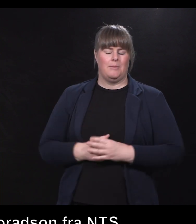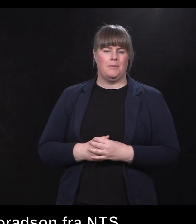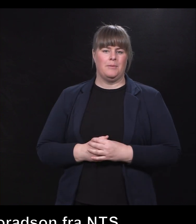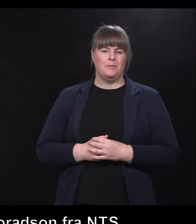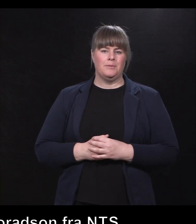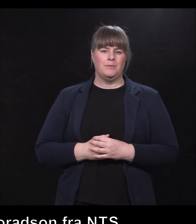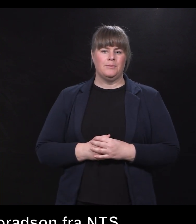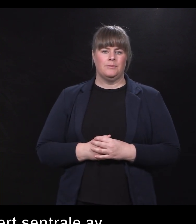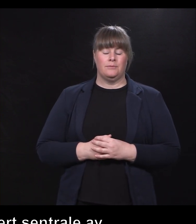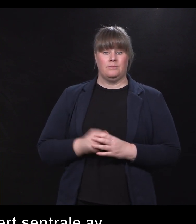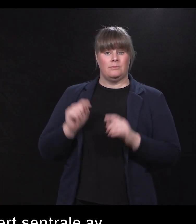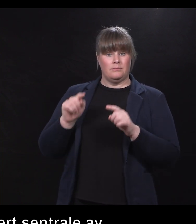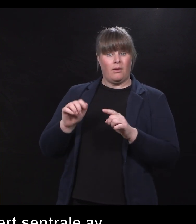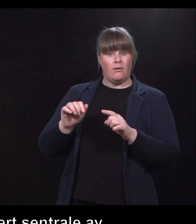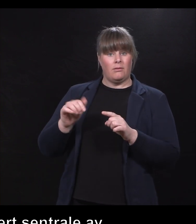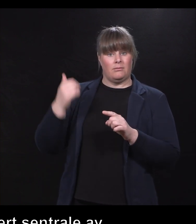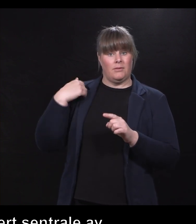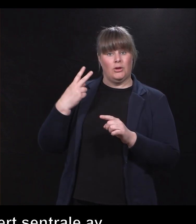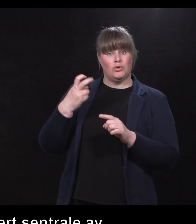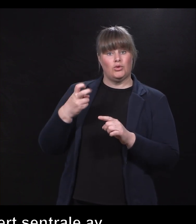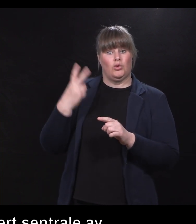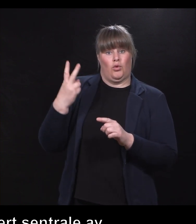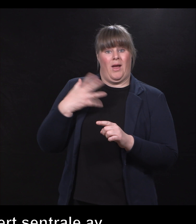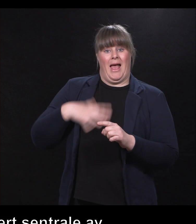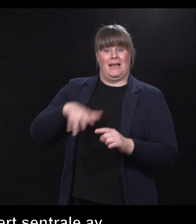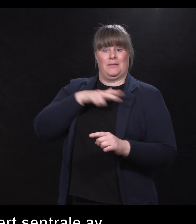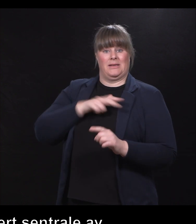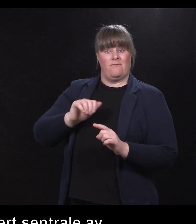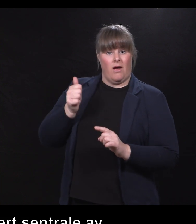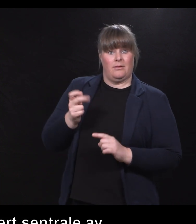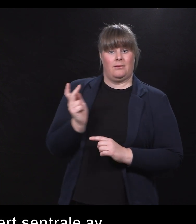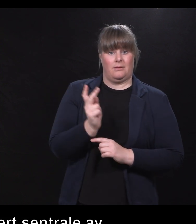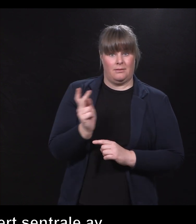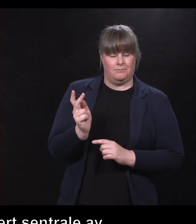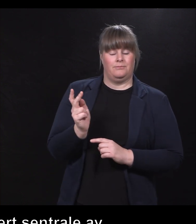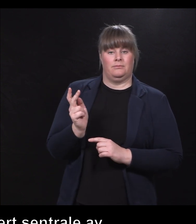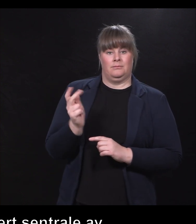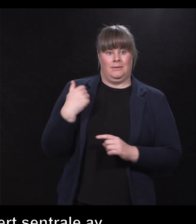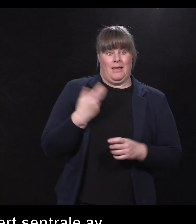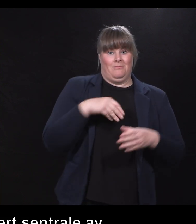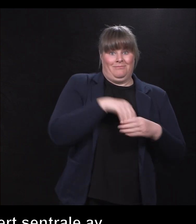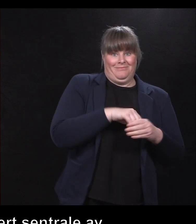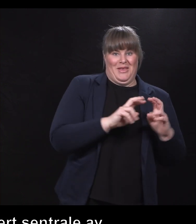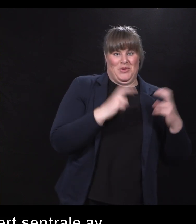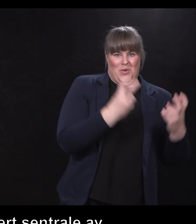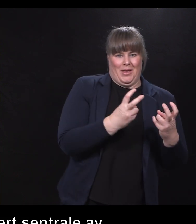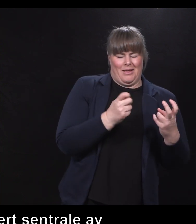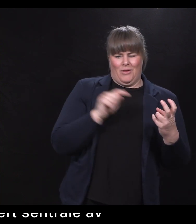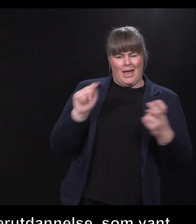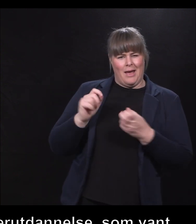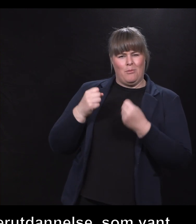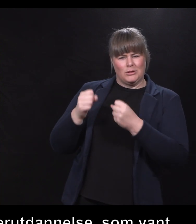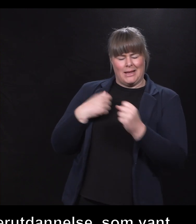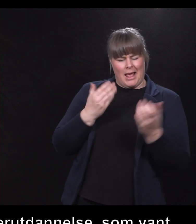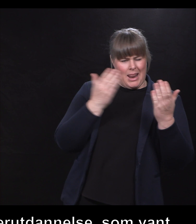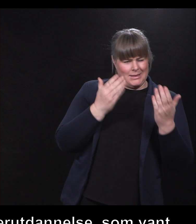som vant helseprisen i 2022. Jeg var så heldig at jeg fikk lov til å sitte i juren, så jeg leste om prosjektet underveis, og